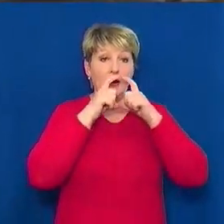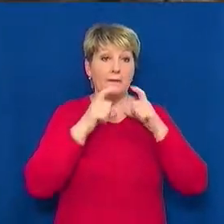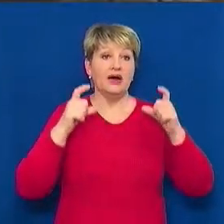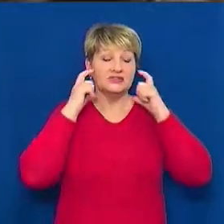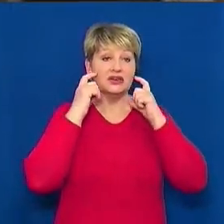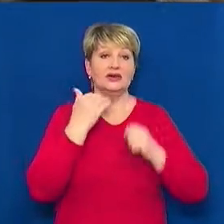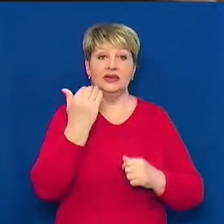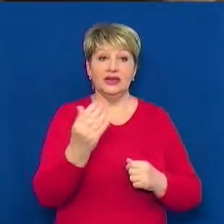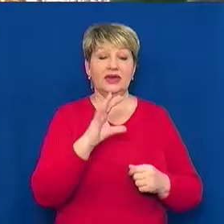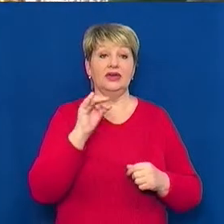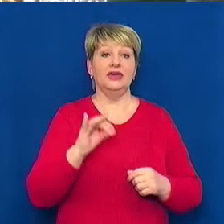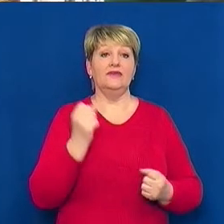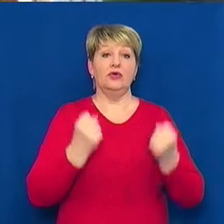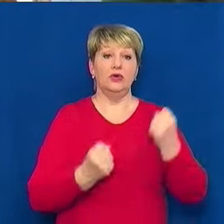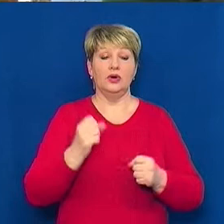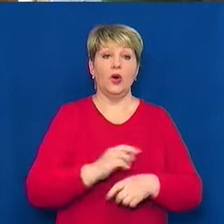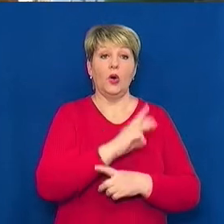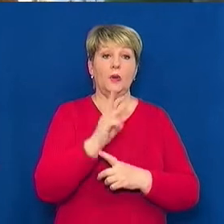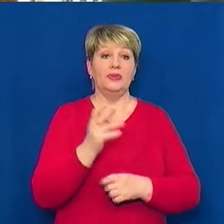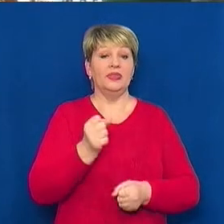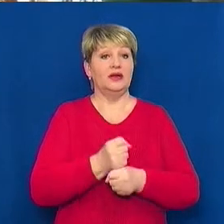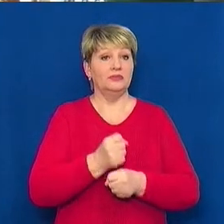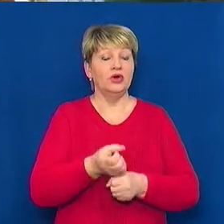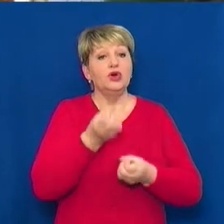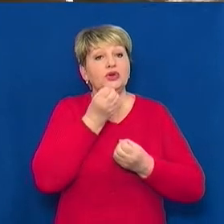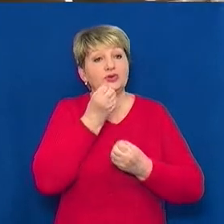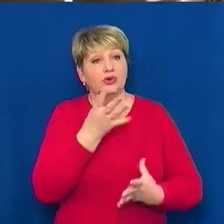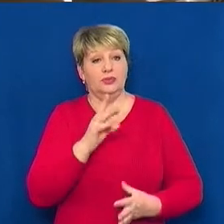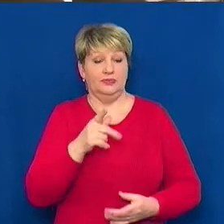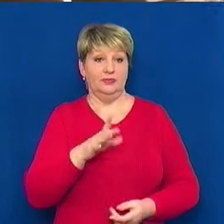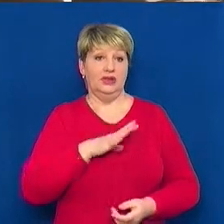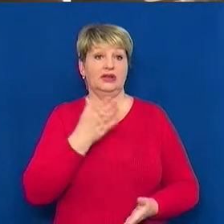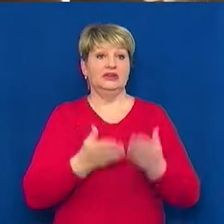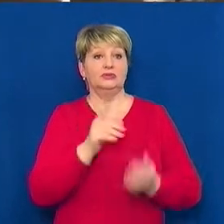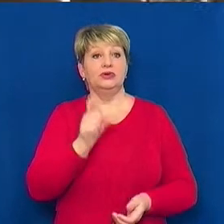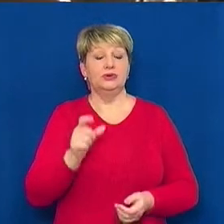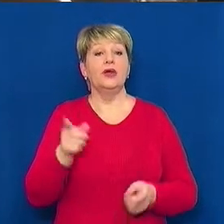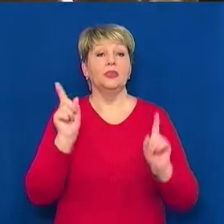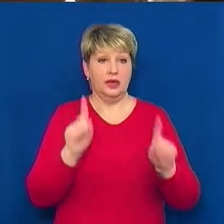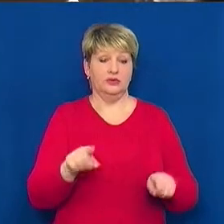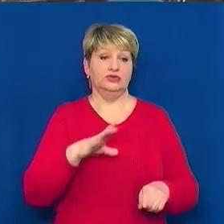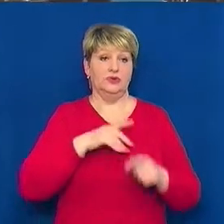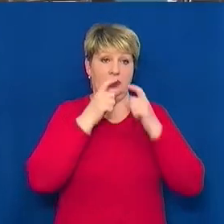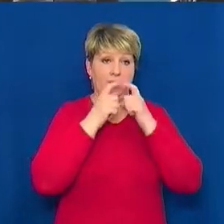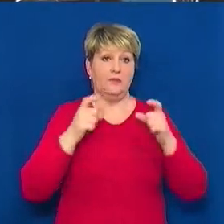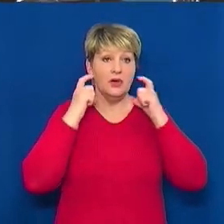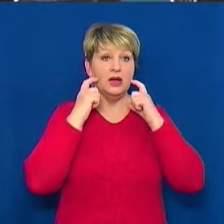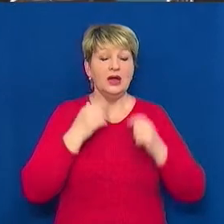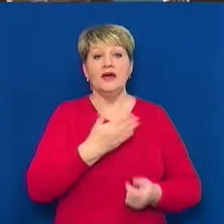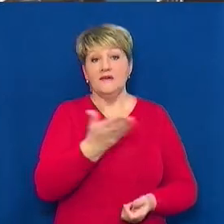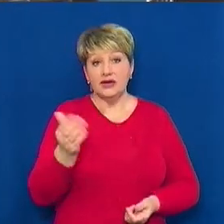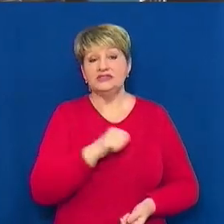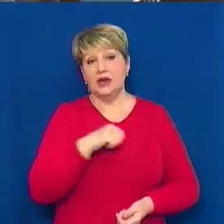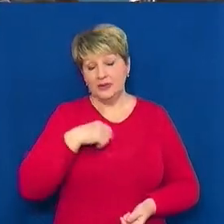водія забезпечили на роботі. Каже, добре було б, аби і пасажири їх одягали, заходячи до транспорту. Ви ж самі знаєте, яке